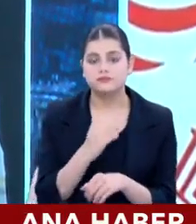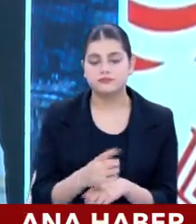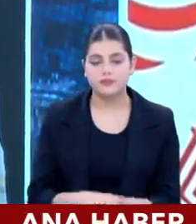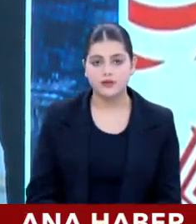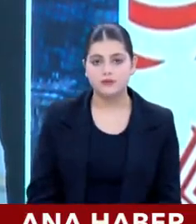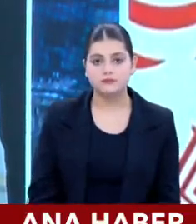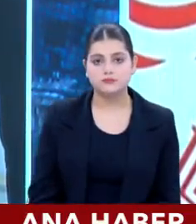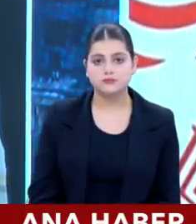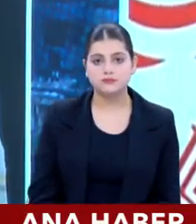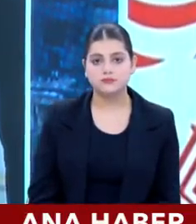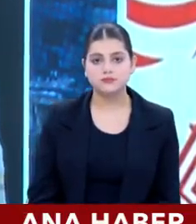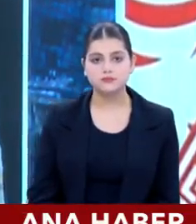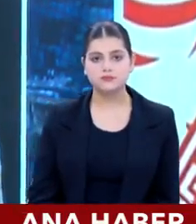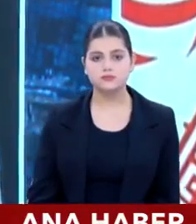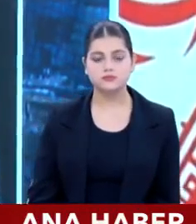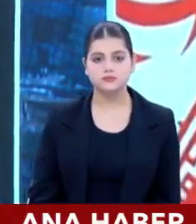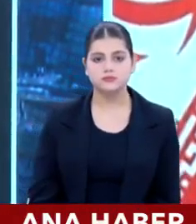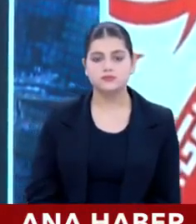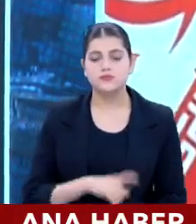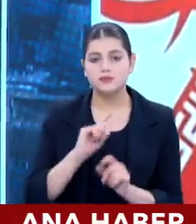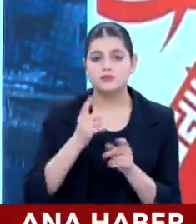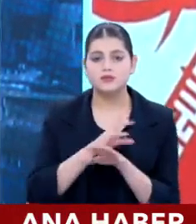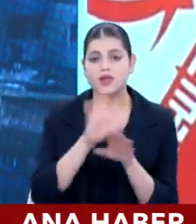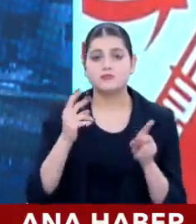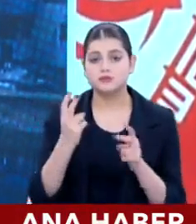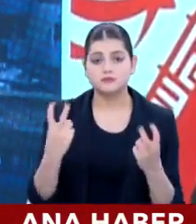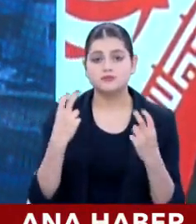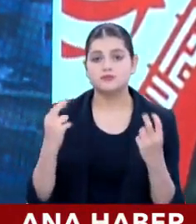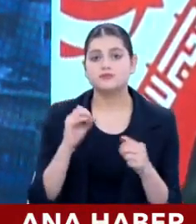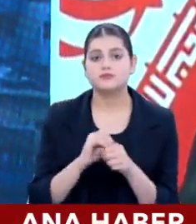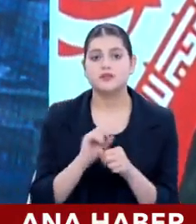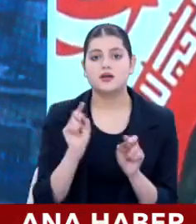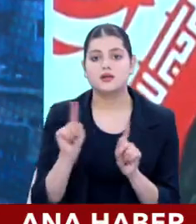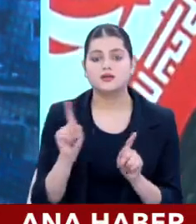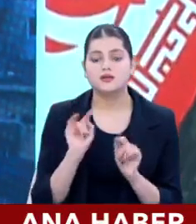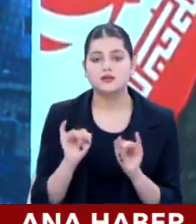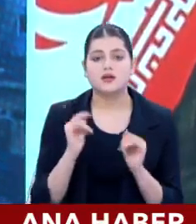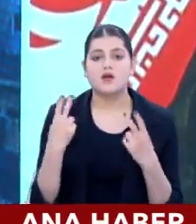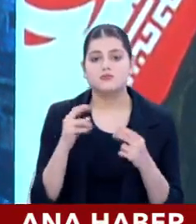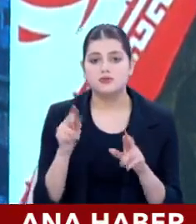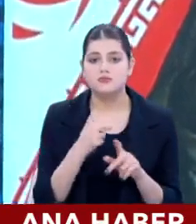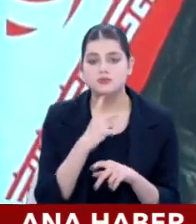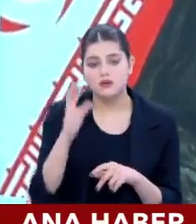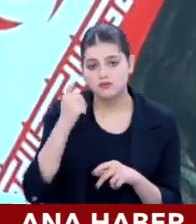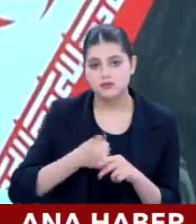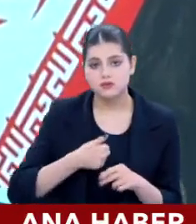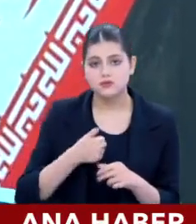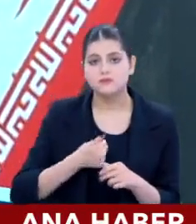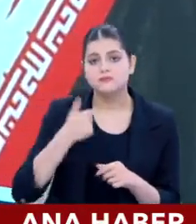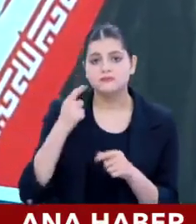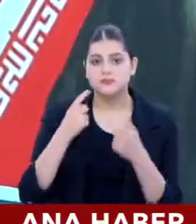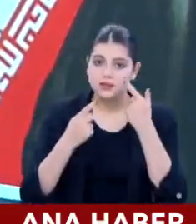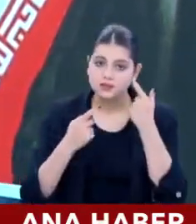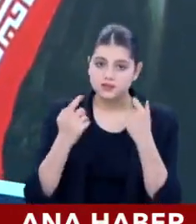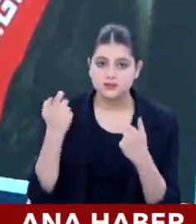bir şekilde kamuoyuna bir gövde gösterisi yapıyor Amerika Birleşik Devletleri. Ama dediğim gibi ABD aslında İsrail